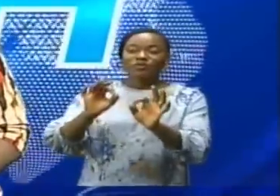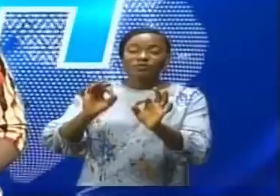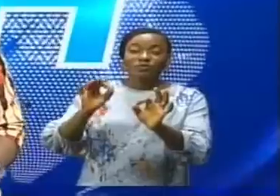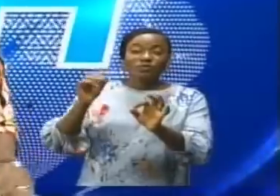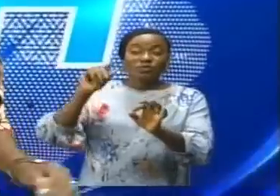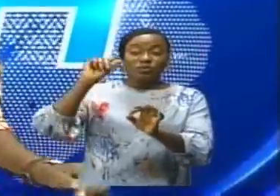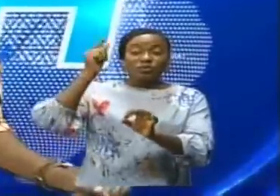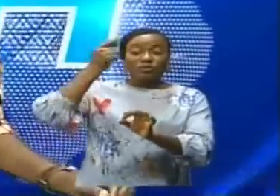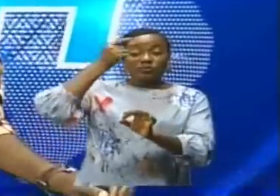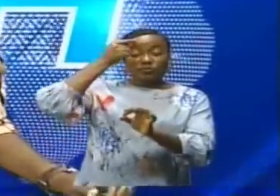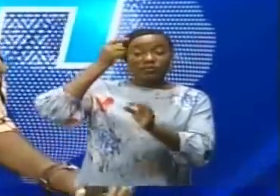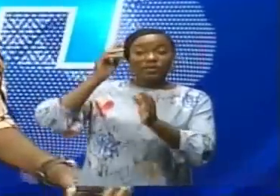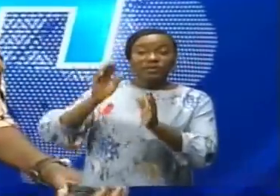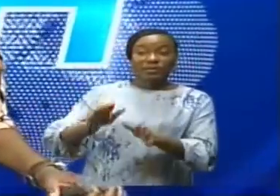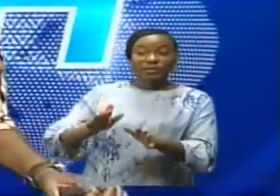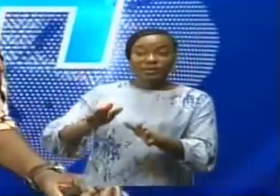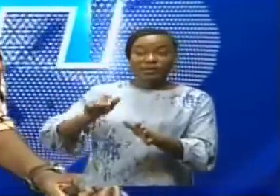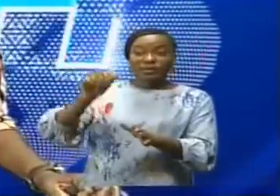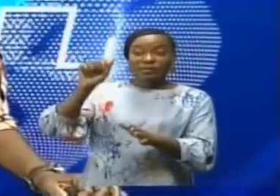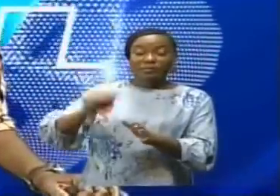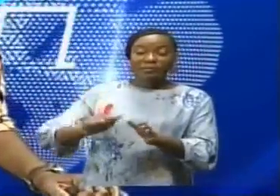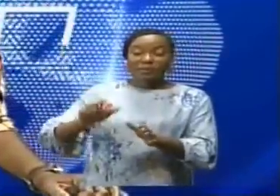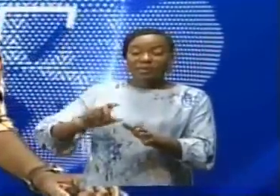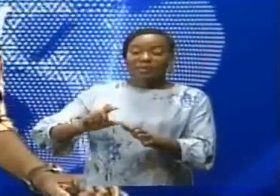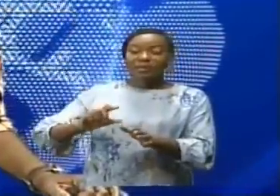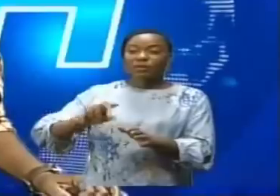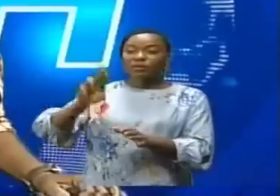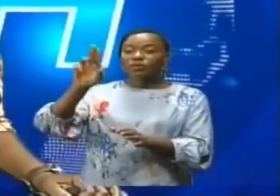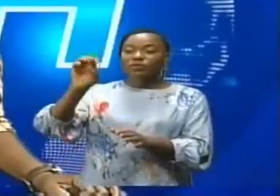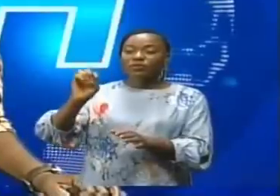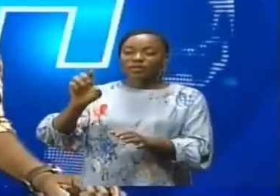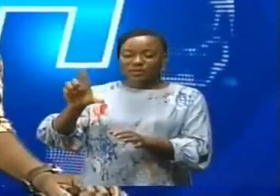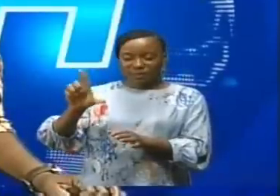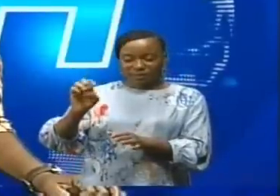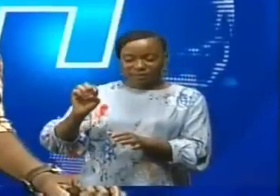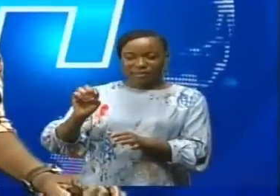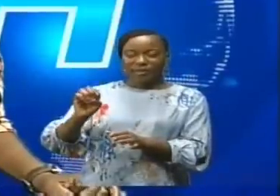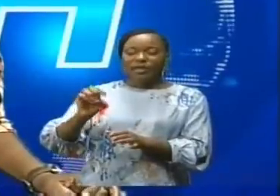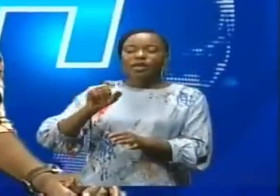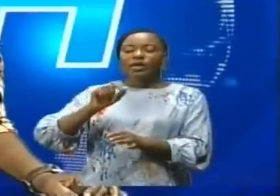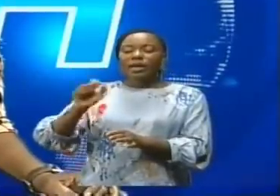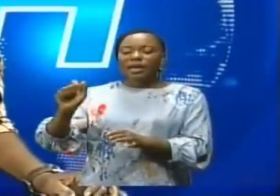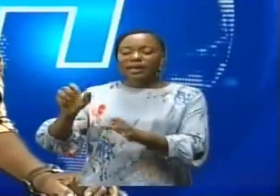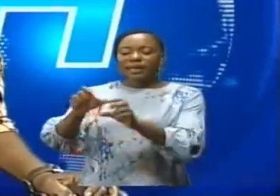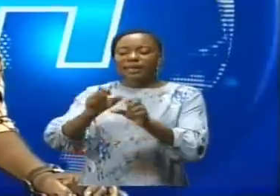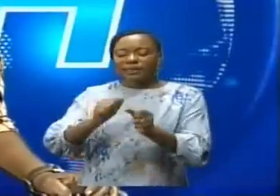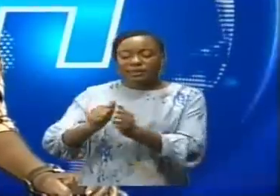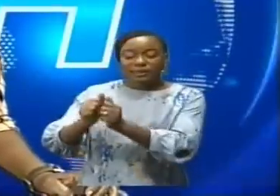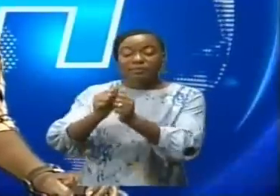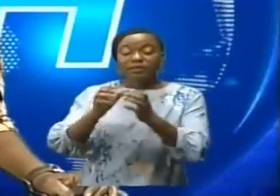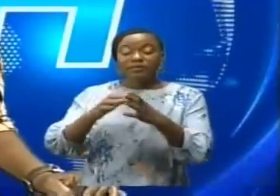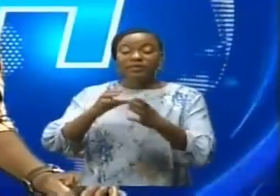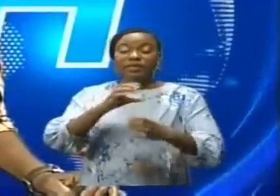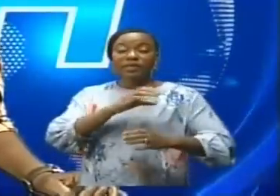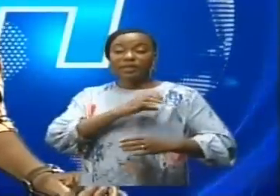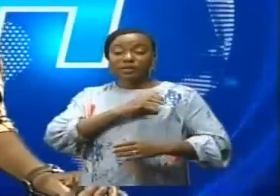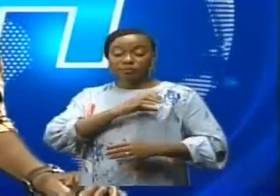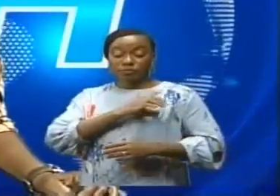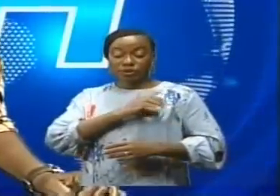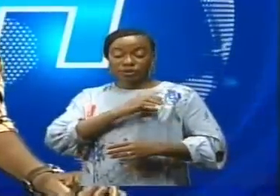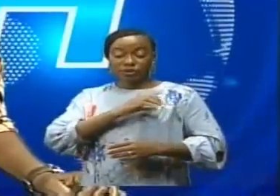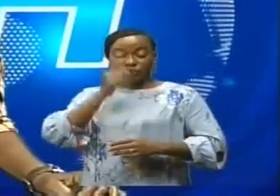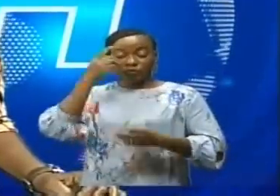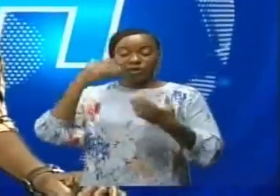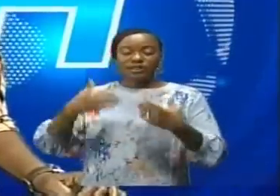Jean-Robert Ntazza Bonpiti, a été avec le service de la police de sa province. C'était au cours de la